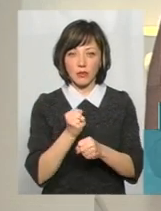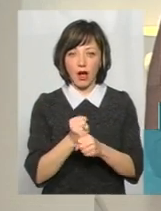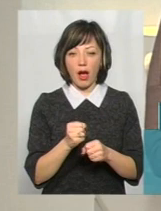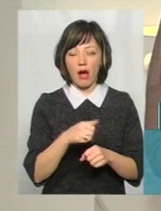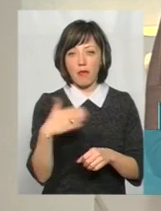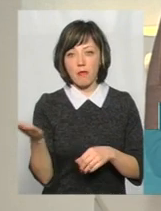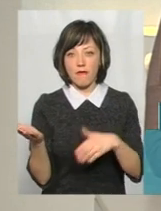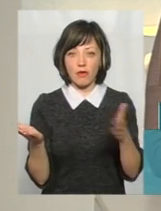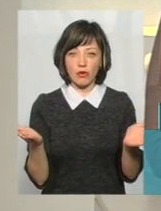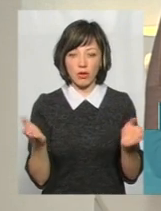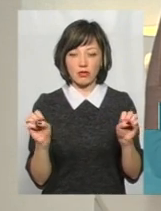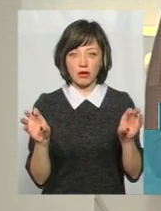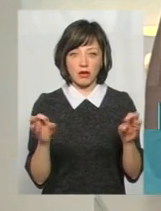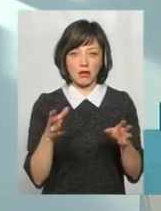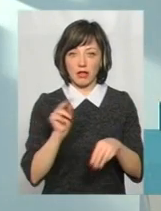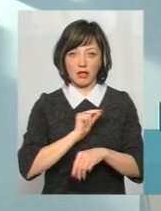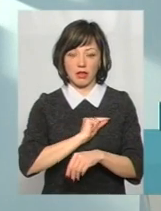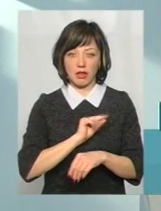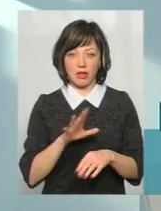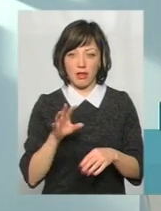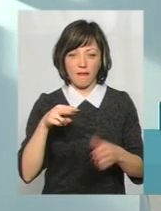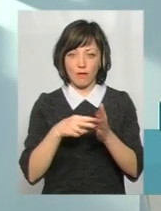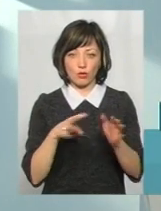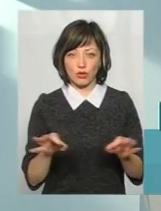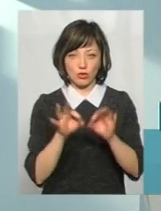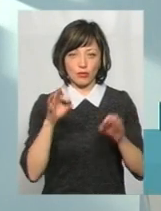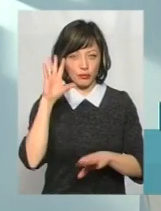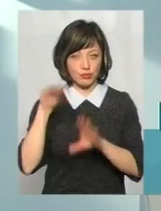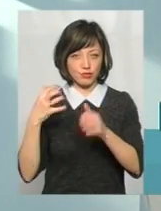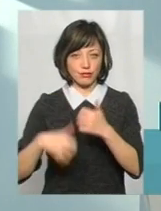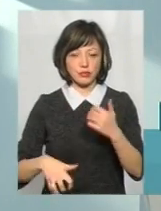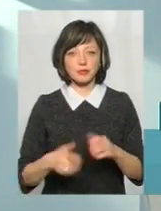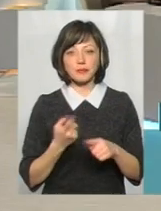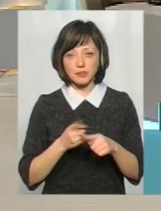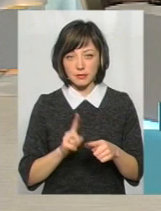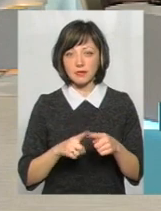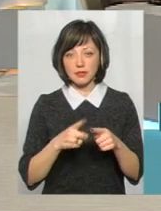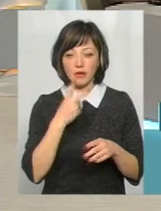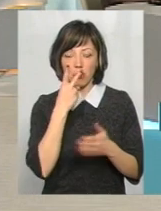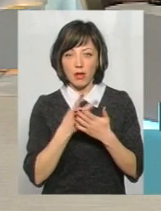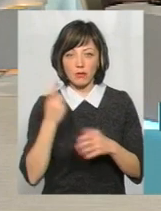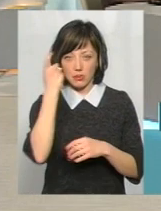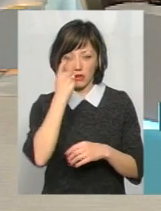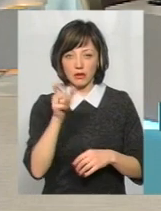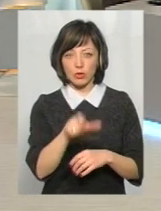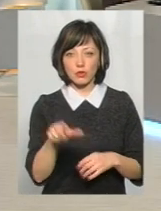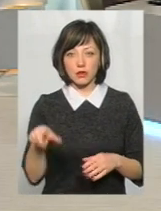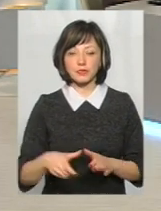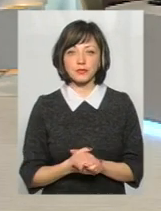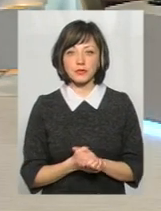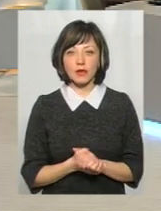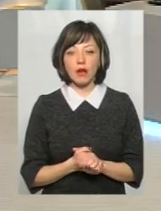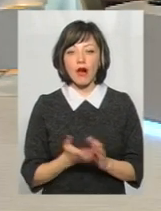показчика повороту взагалі на якої уваги не звертають. Тобто це і вода є п'яних водіїв. Ви знаєте, от